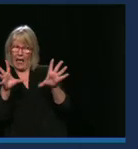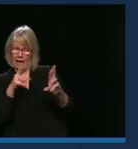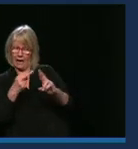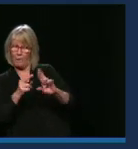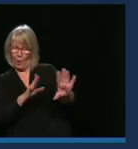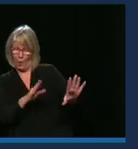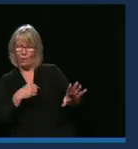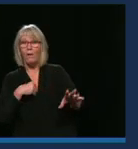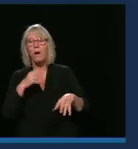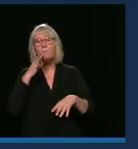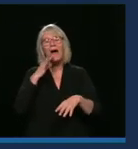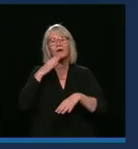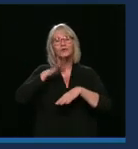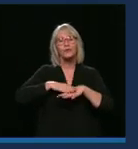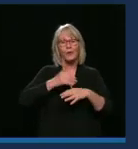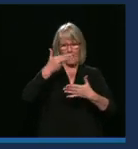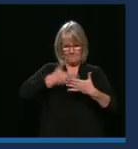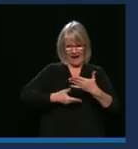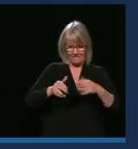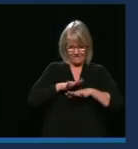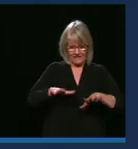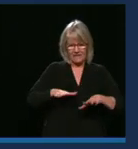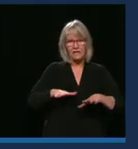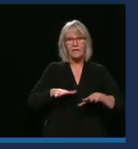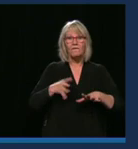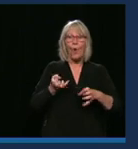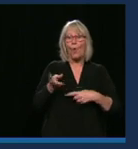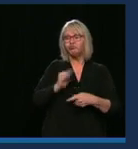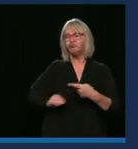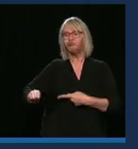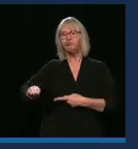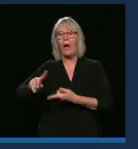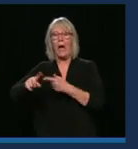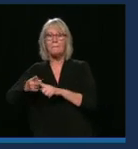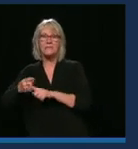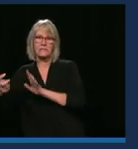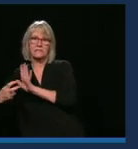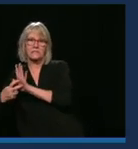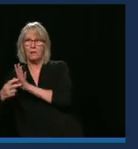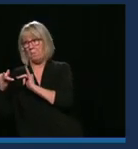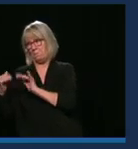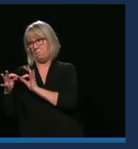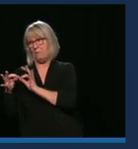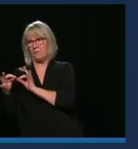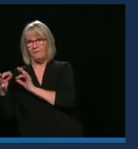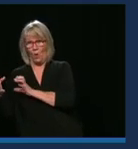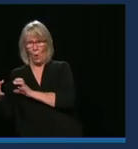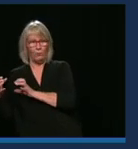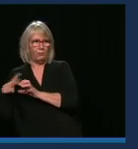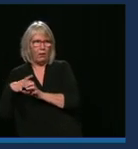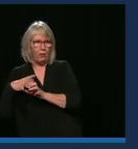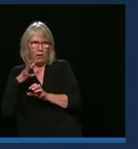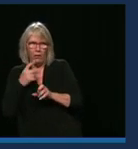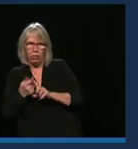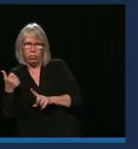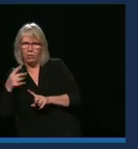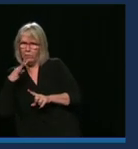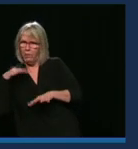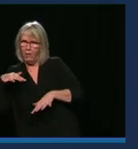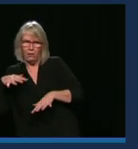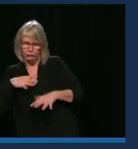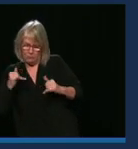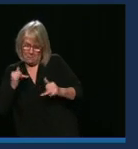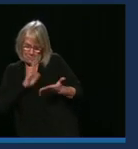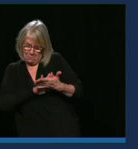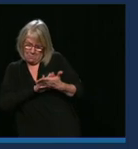Elle demeure la session de bail dans le projet de loi tel que proposé. Les locataires peuvent se retrouver dans